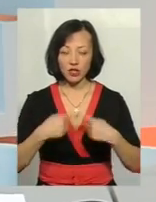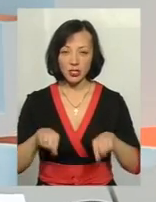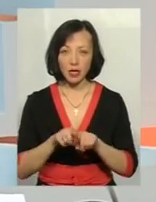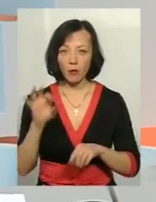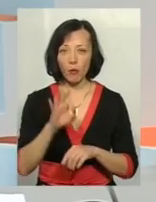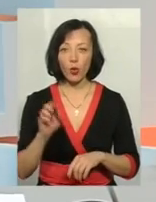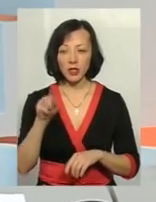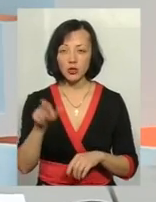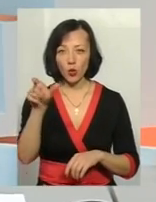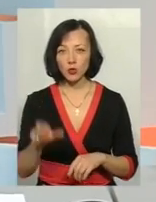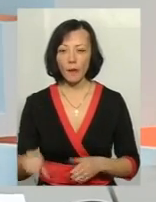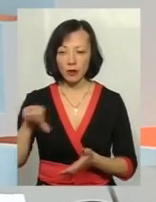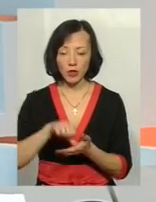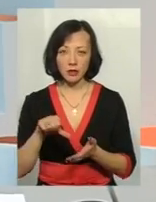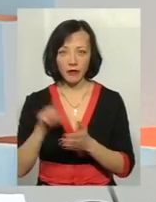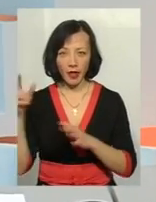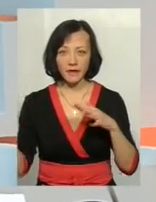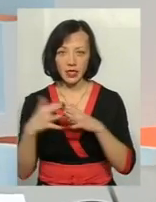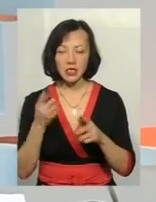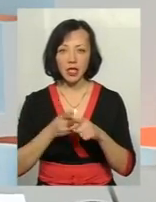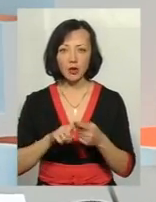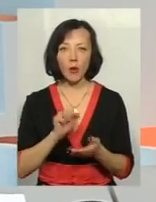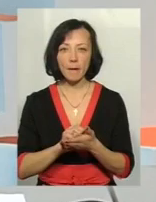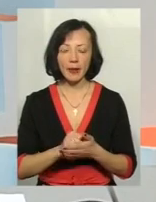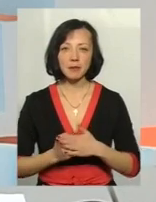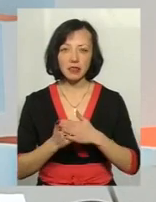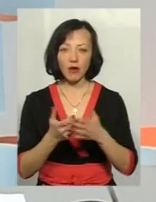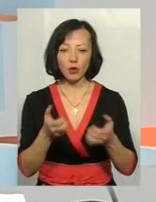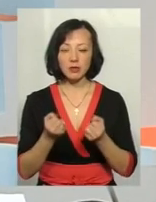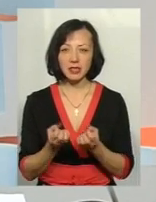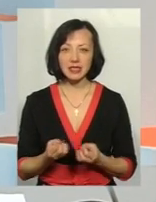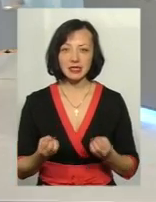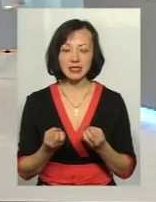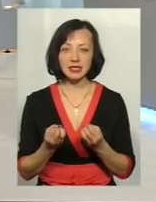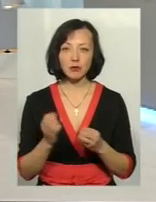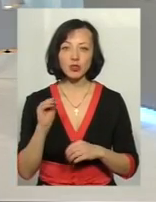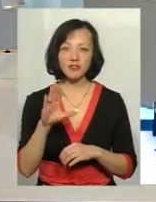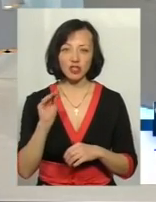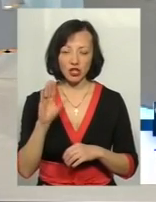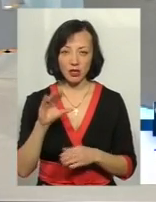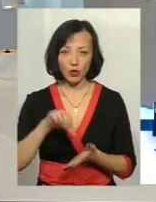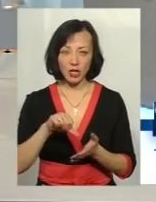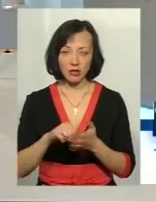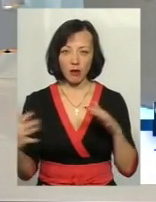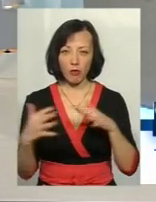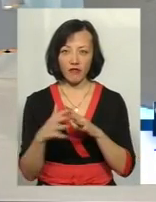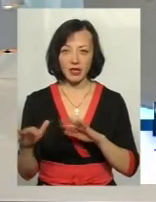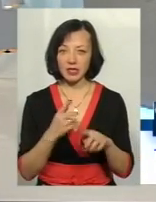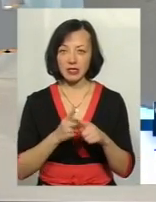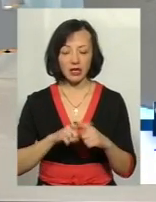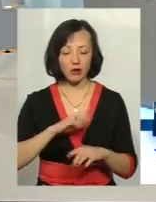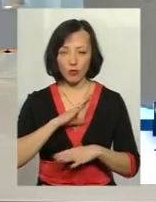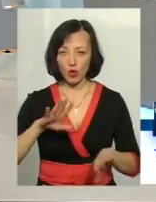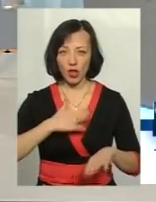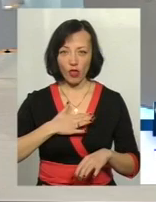особа, яка брала участь в бойових діях, і цей документ є підставою для отримання свідоцтва учасника бойових дій, це не були наші